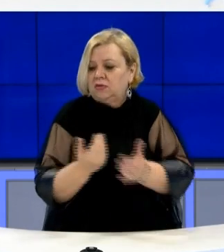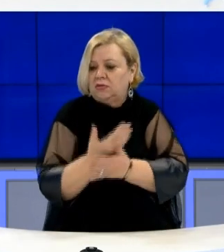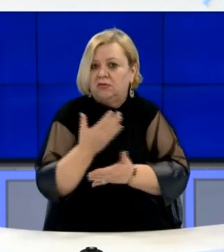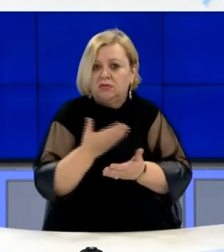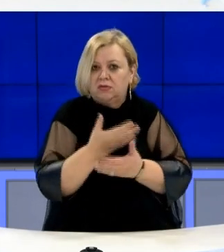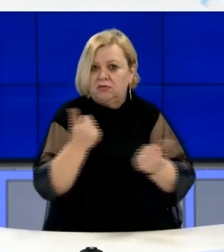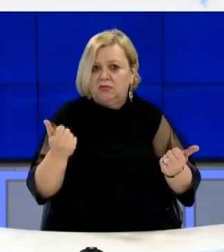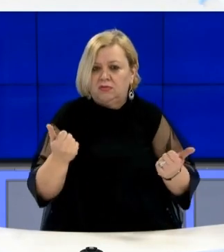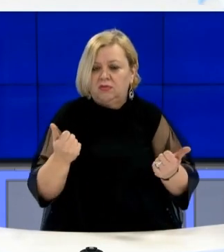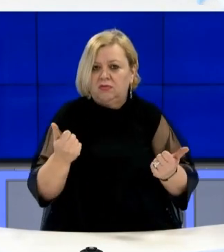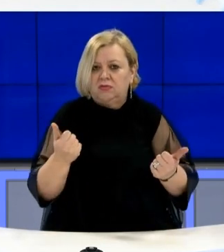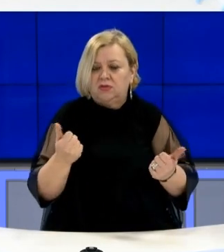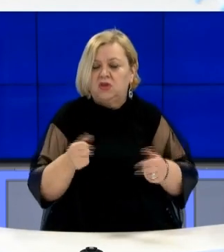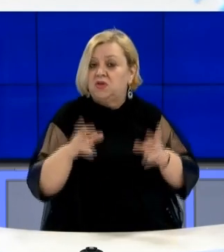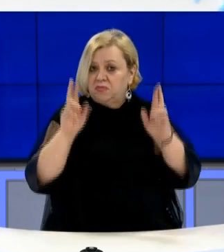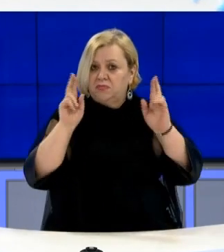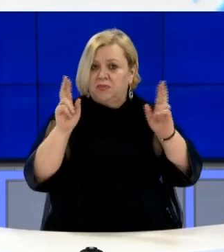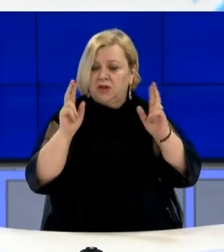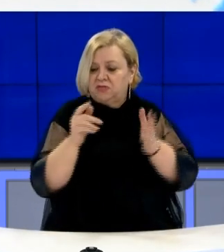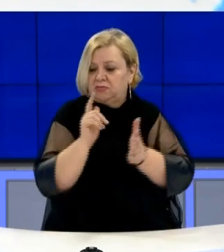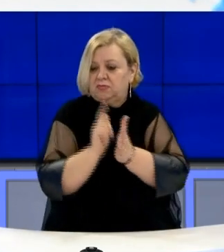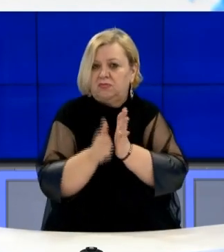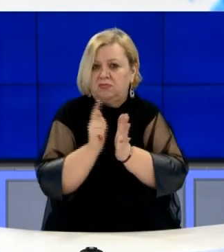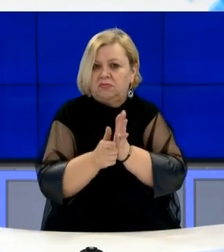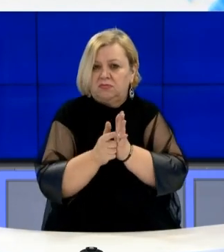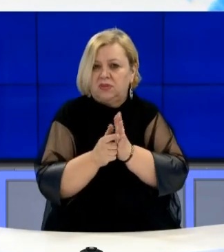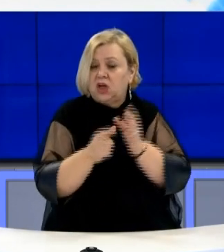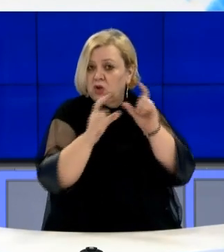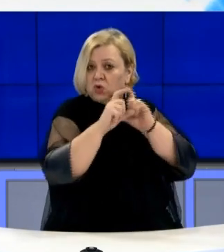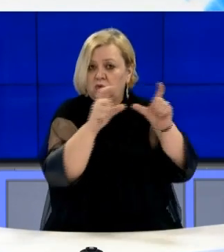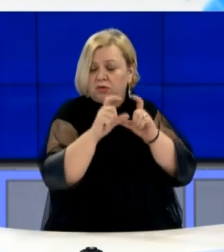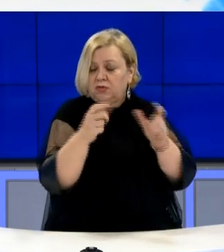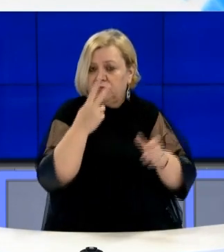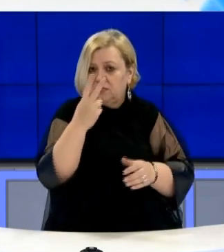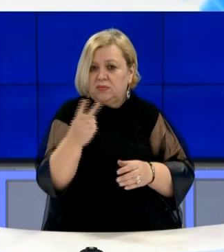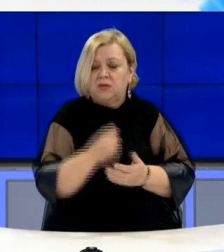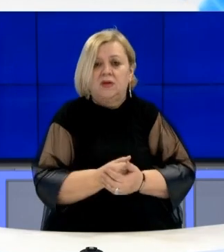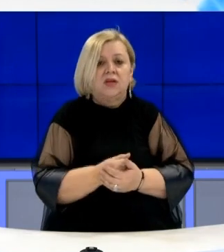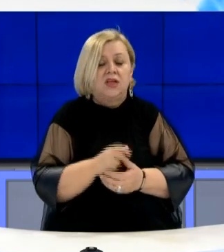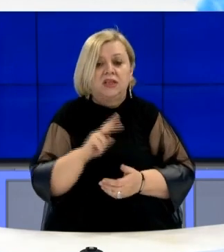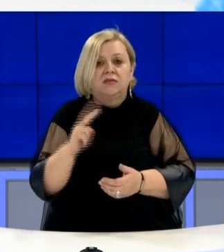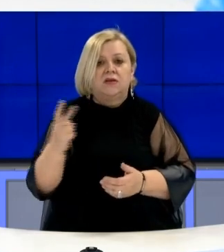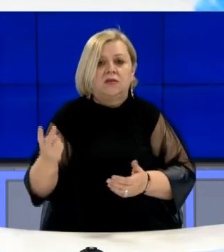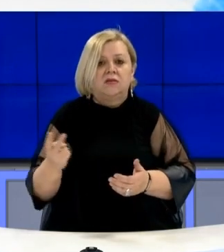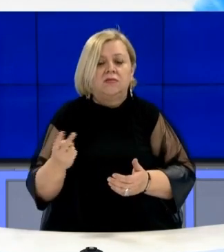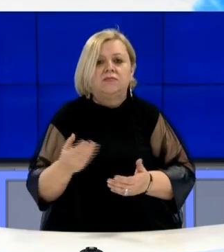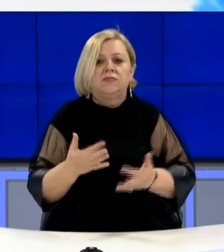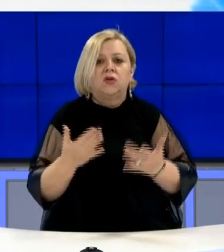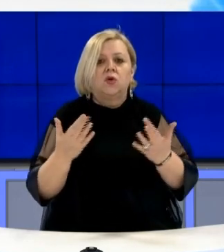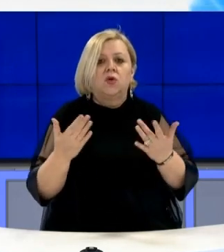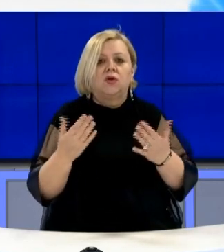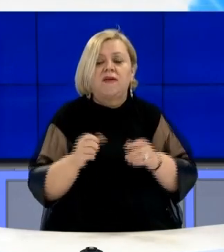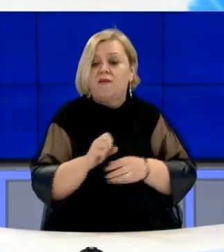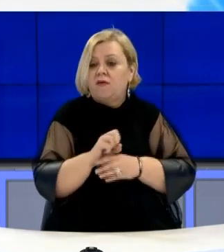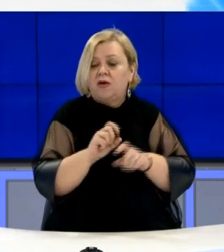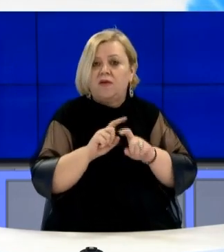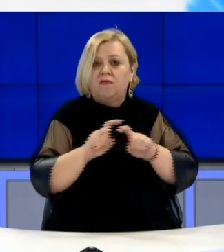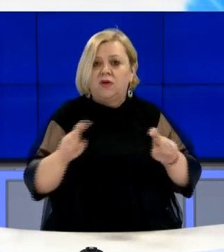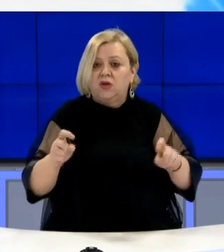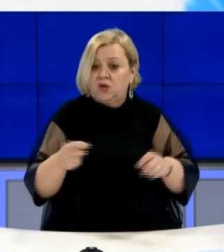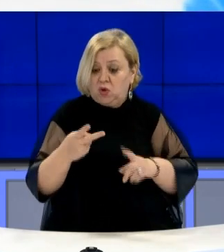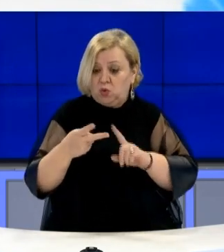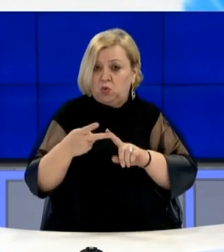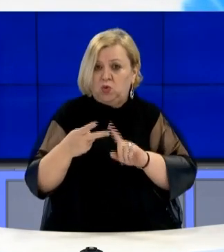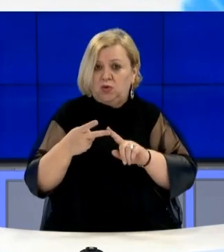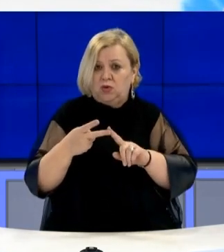detektuarë, mi përshpesojë që institutit shumë shpet të mërpërëj dhe ti detektojë rastet tjera, se sa është kjo virus i dy tashme